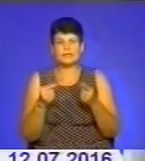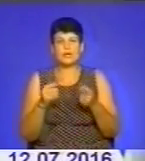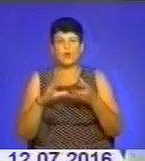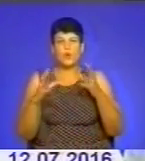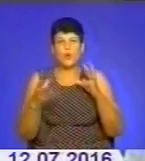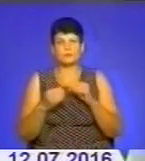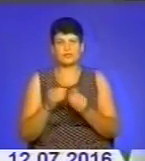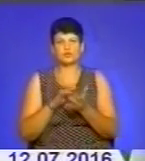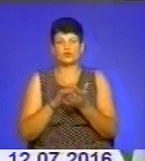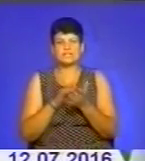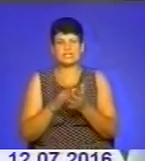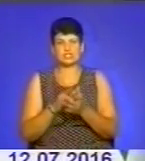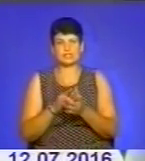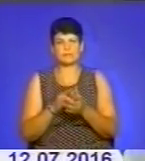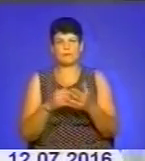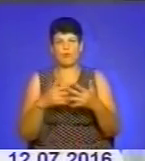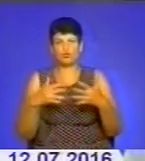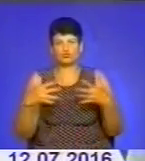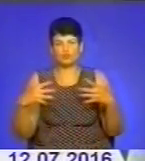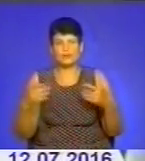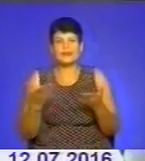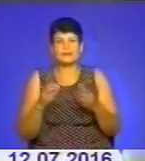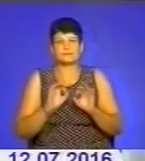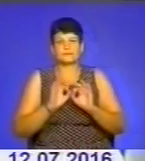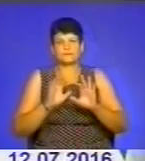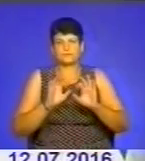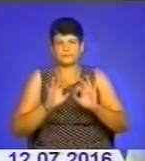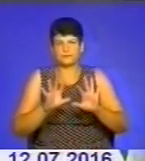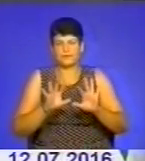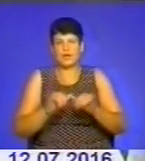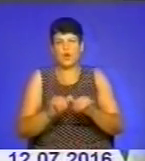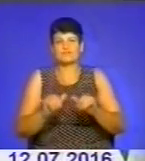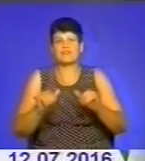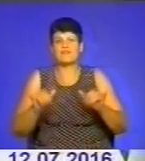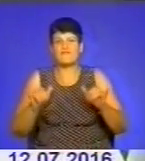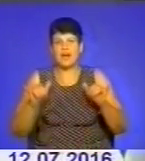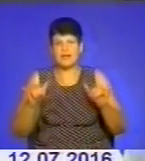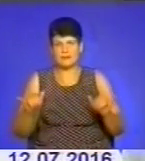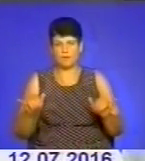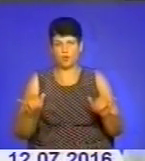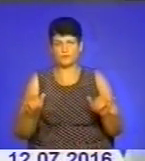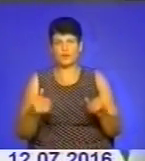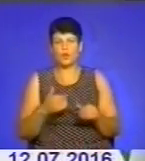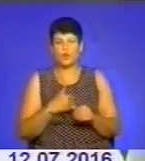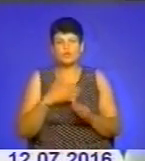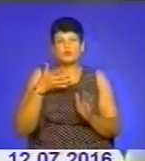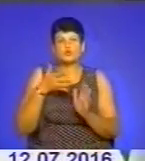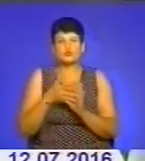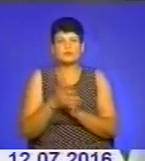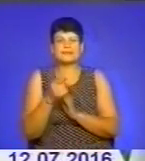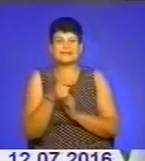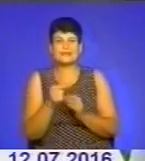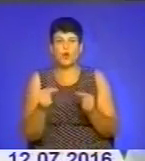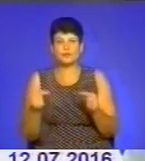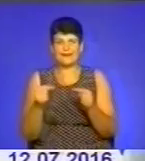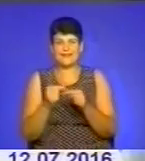Тернопілля New Emotions, який ми декларуємо, який ми розвиваємо. І хочемо зрозуміти ті конкретні завдання,